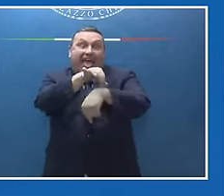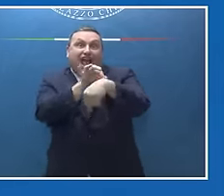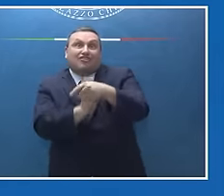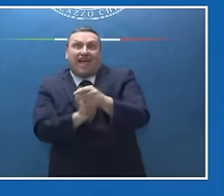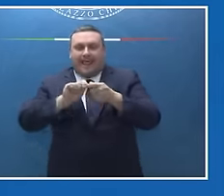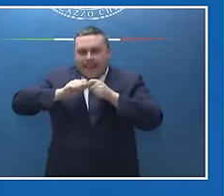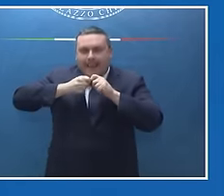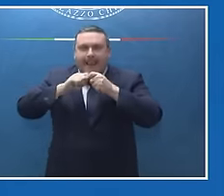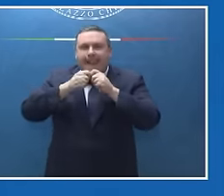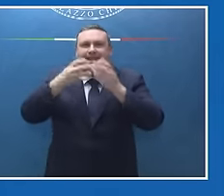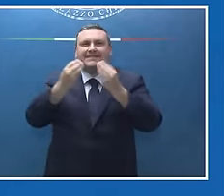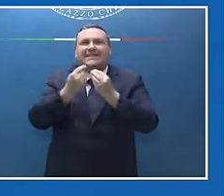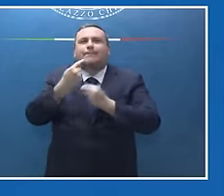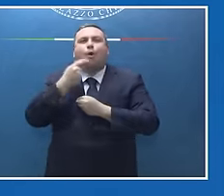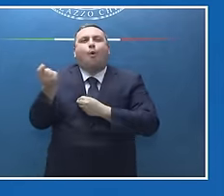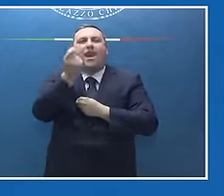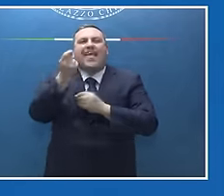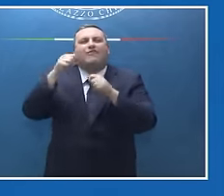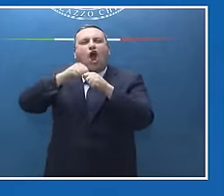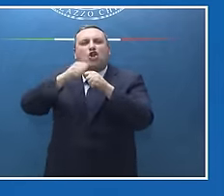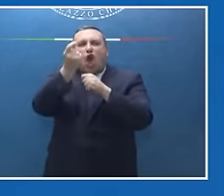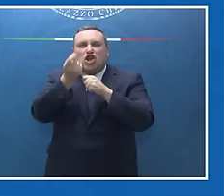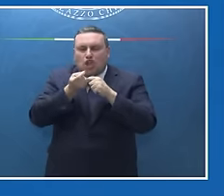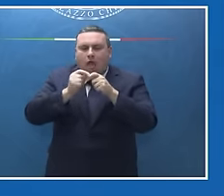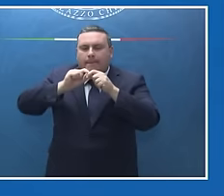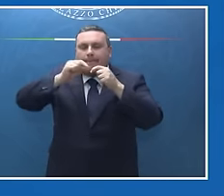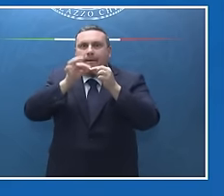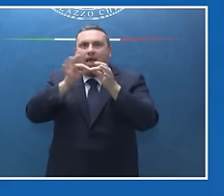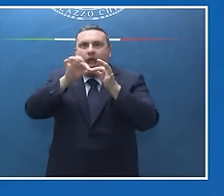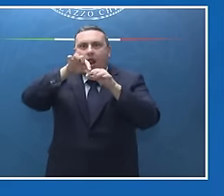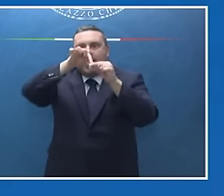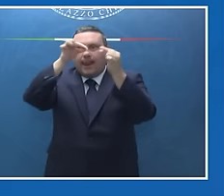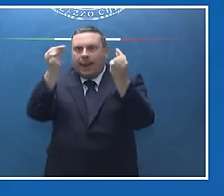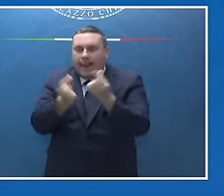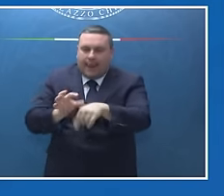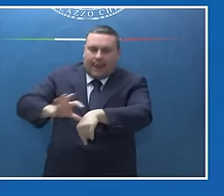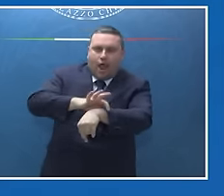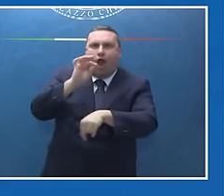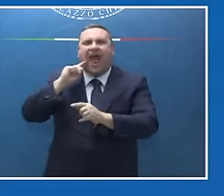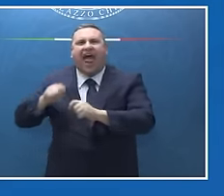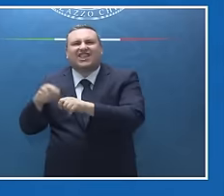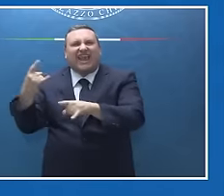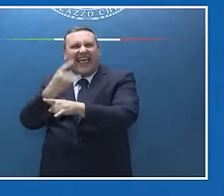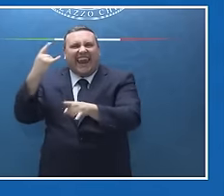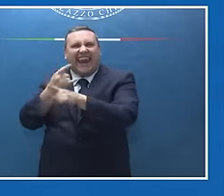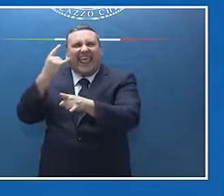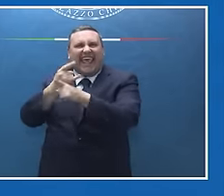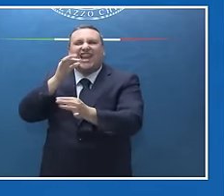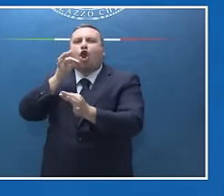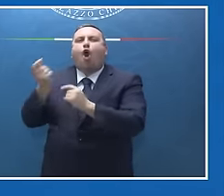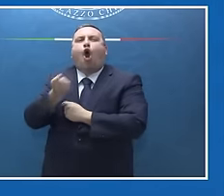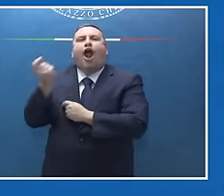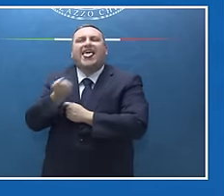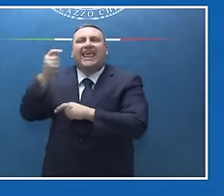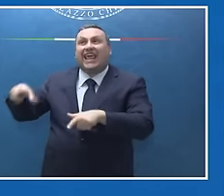fatti con il nocciolo dell'ulivo, gli artigiani che lavoravano, il legno degli ulivi che